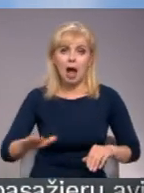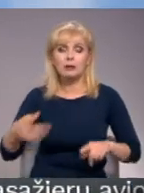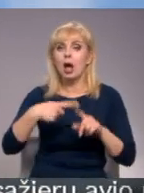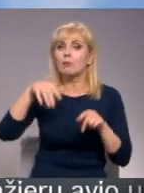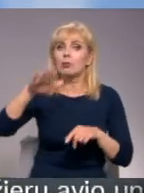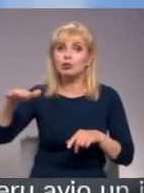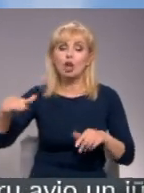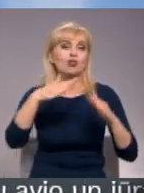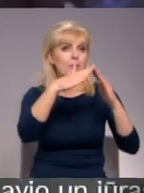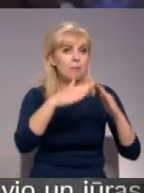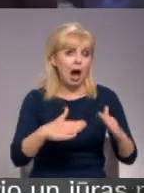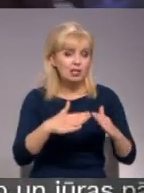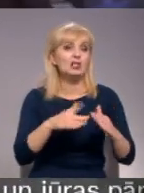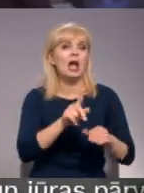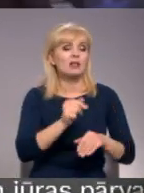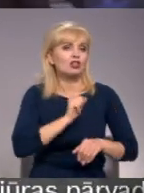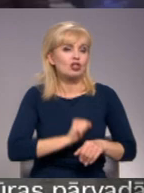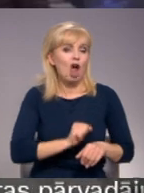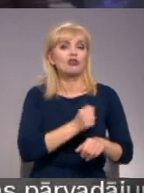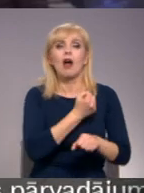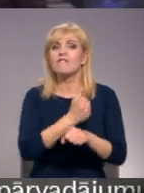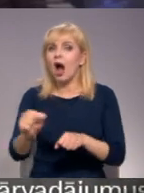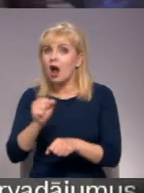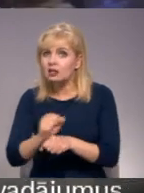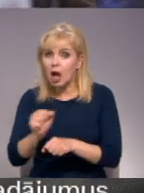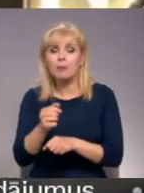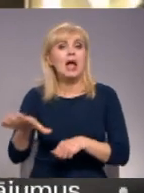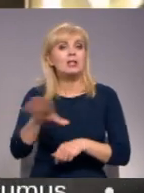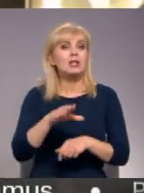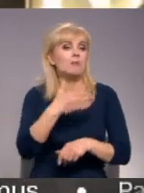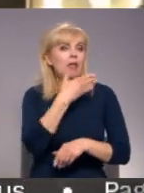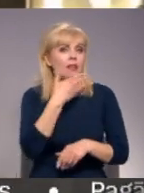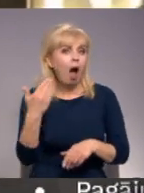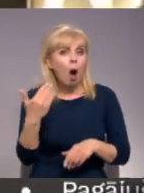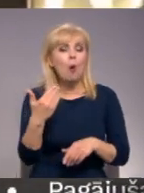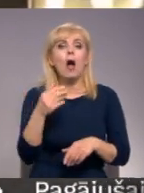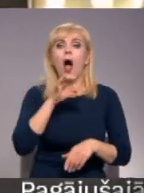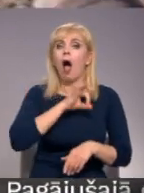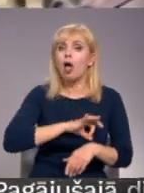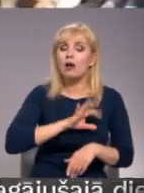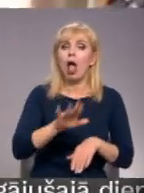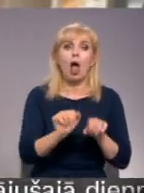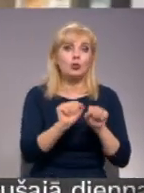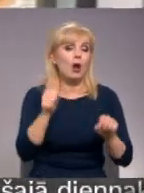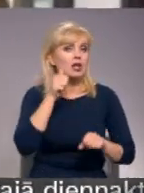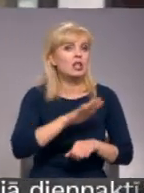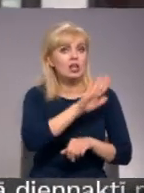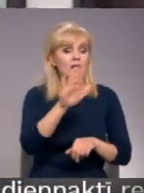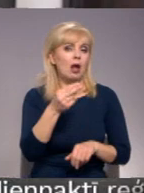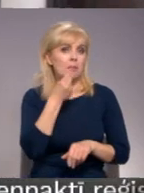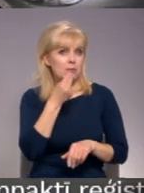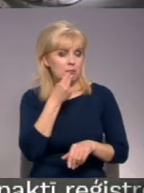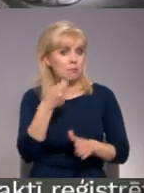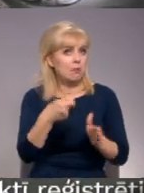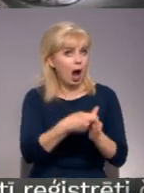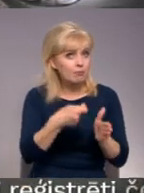pusauģiem, kuri mājās iespējams cieši no vardarbības vai kuru ģimenēm piemēram nav tik lieli ienākumi, lai nodrošinātu ikdienas maltītes.